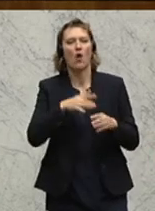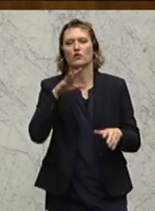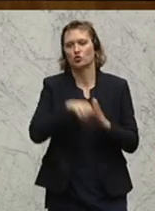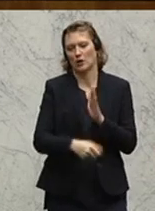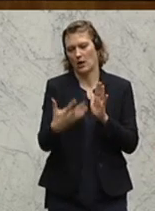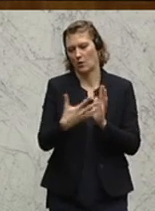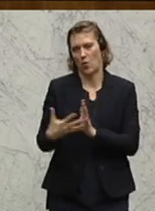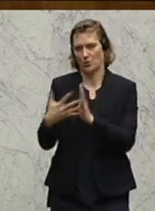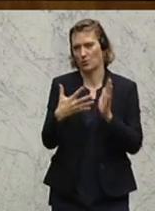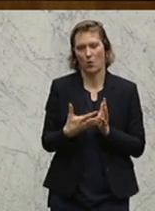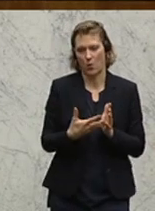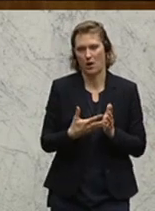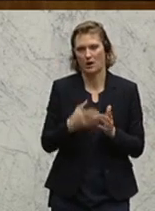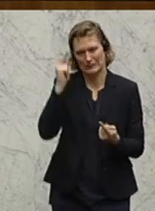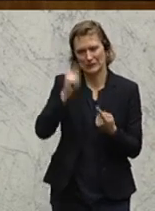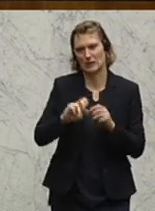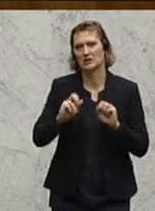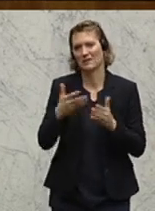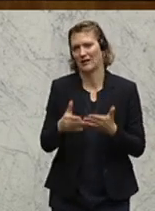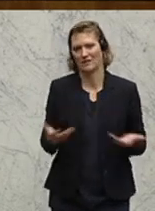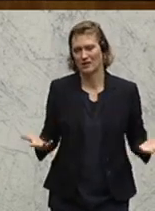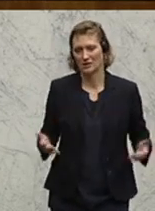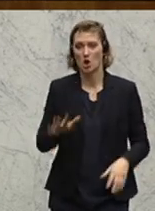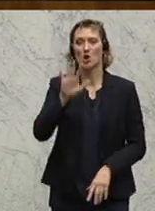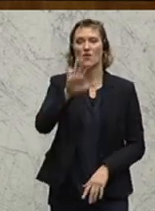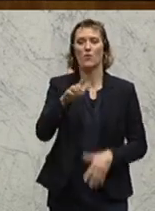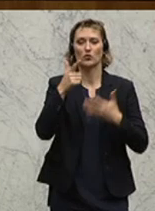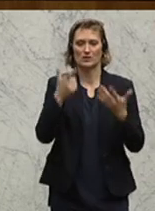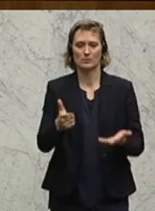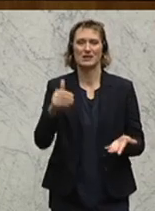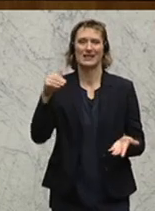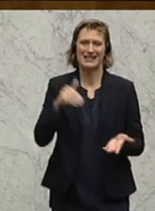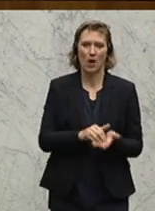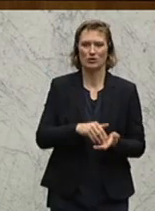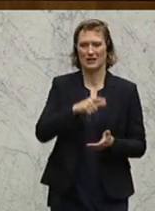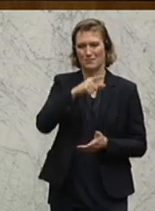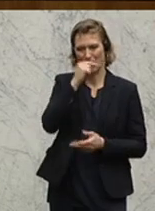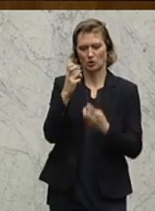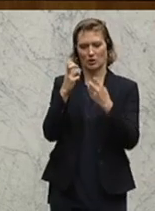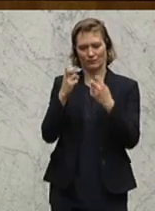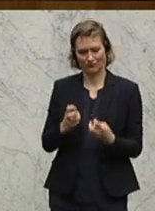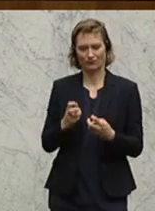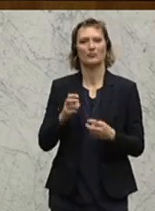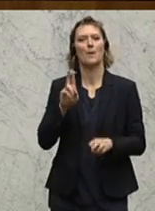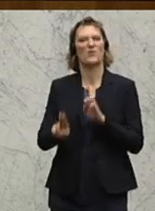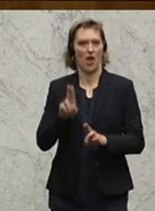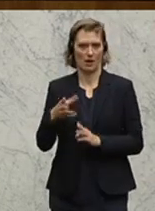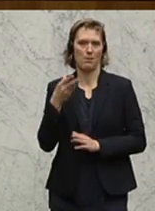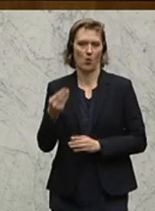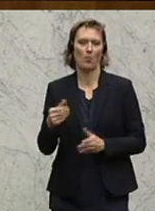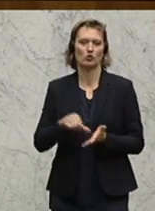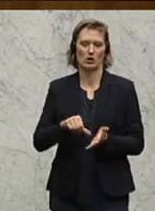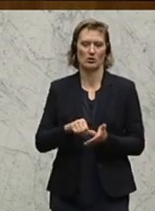Wieso, das werde ich Ihnen jetzt erklären. Wir haben ca. 75.000 Bürger in stationärer Pflege, davon haben ca. 70%